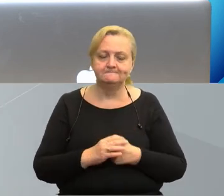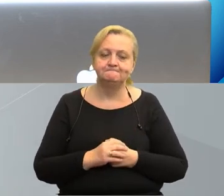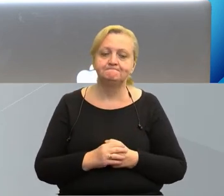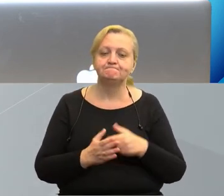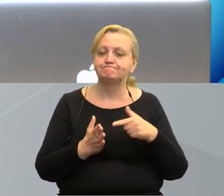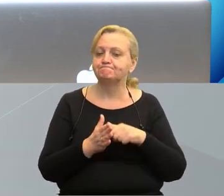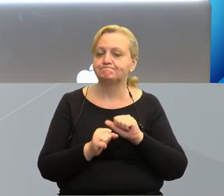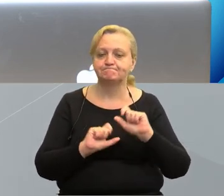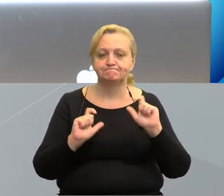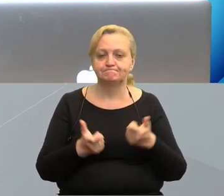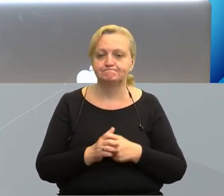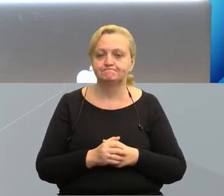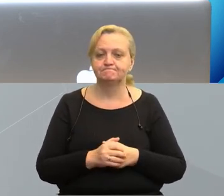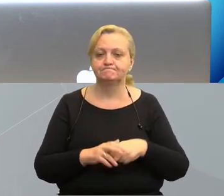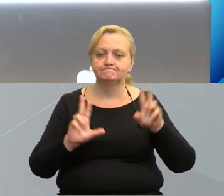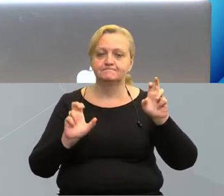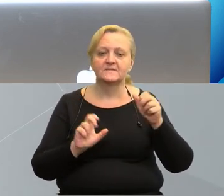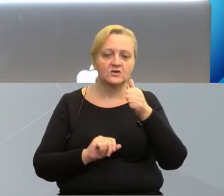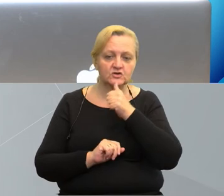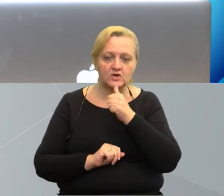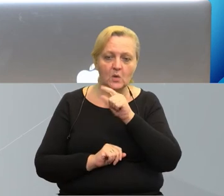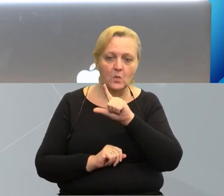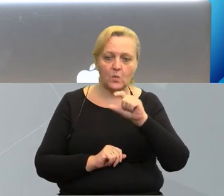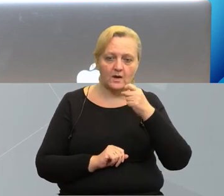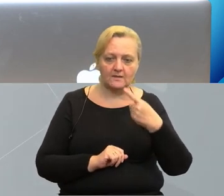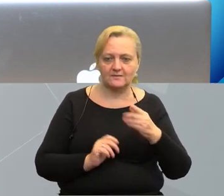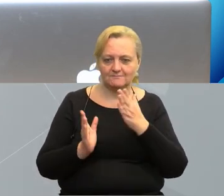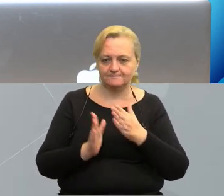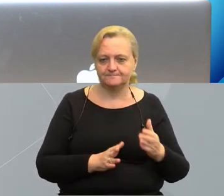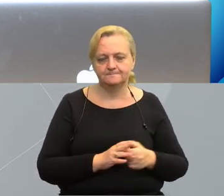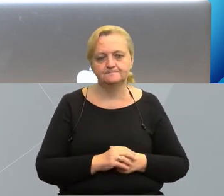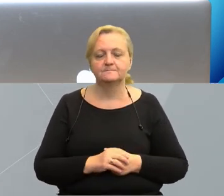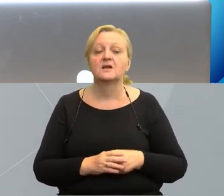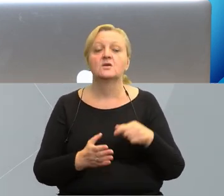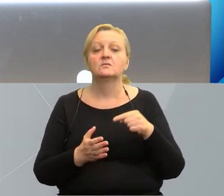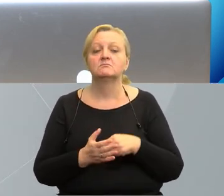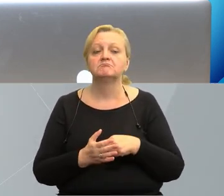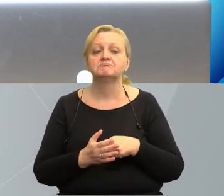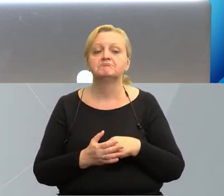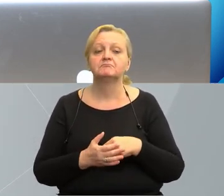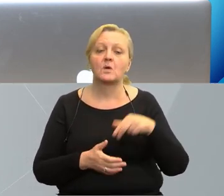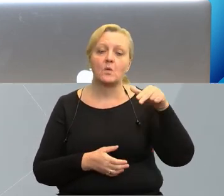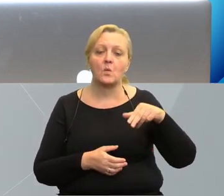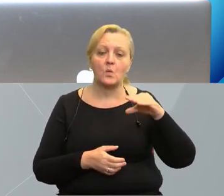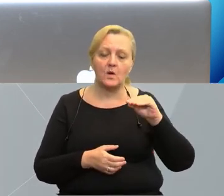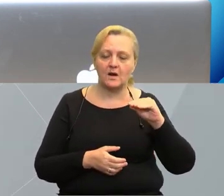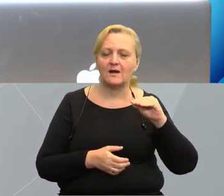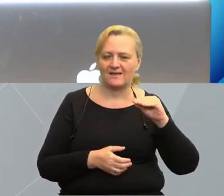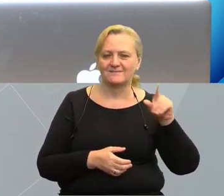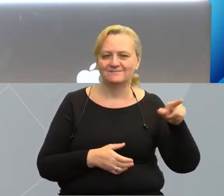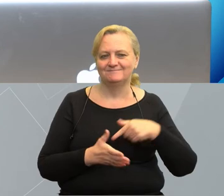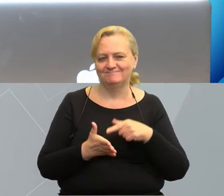to jest przede wszystkim hasło Zielone Ład, czyli hasło unijne Green Deal.